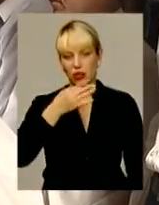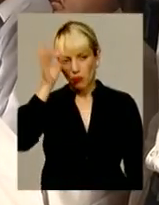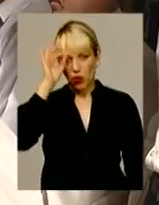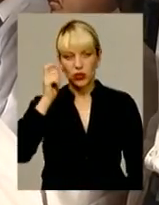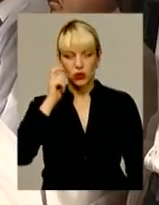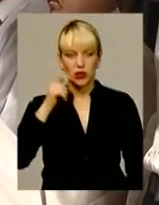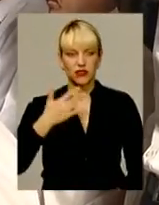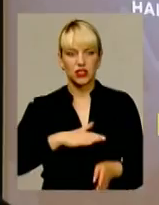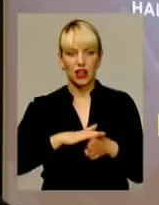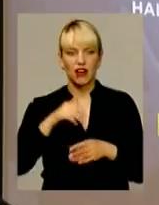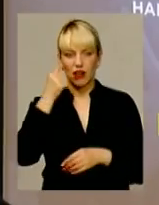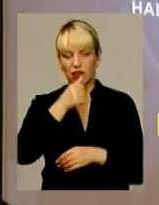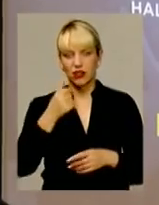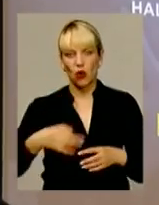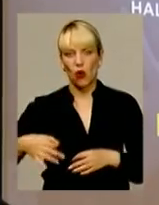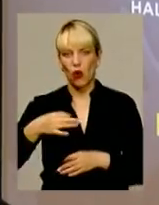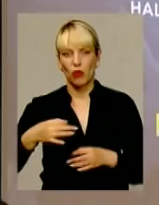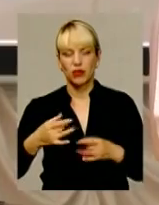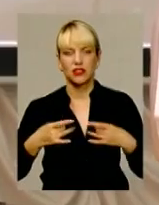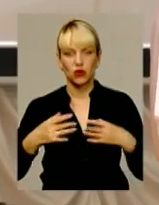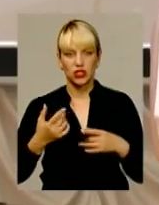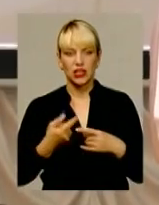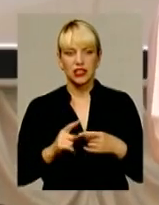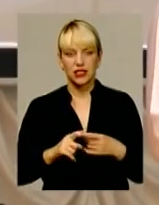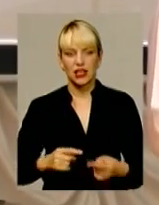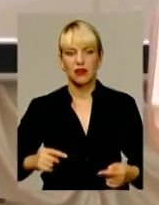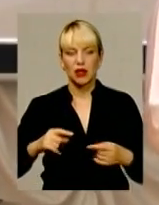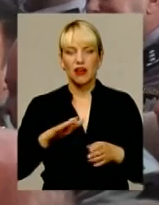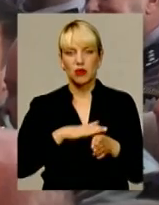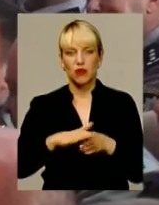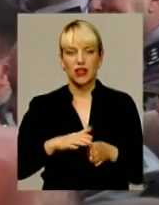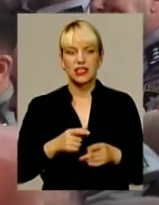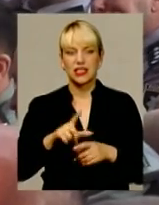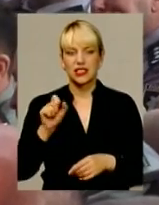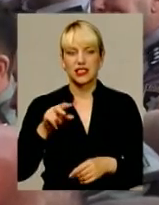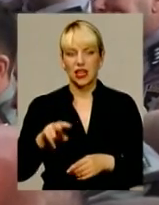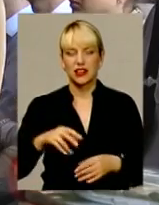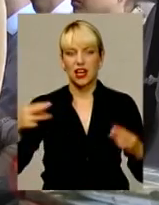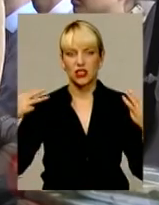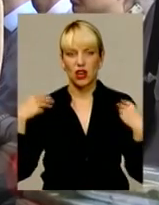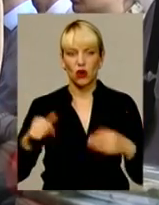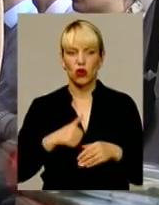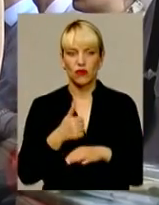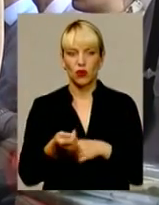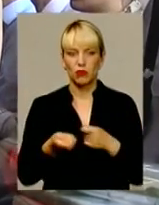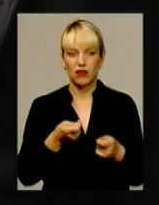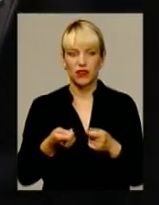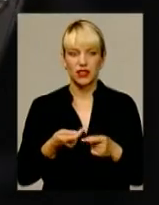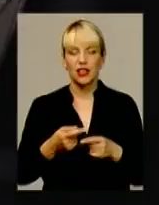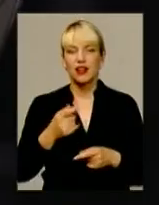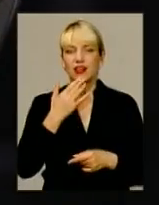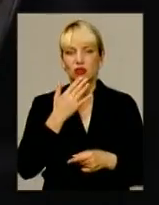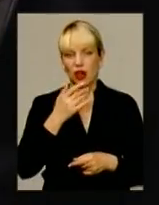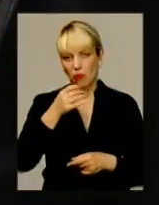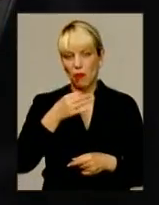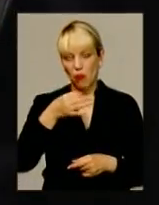України – рік. Обласні урочистості з цієї нагоди відбуваються при заповненій залі. Начальник головного управління Нацполіції Хмельниччини